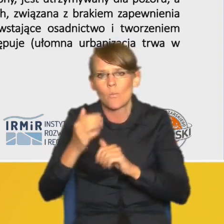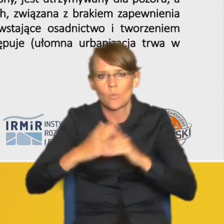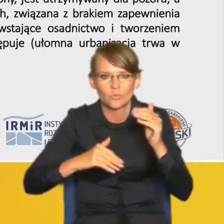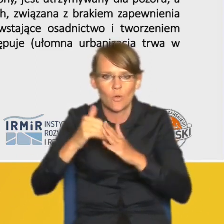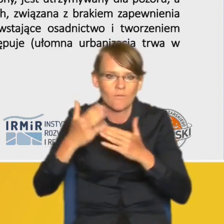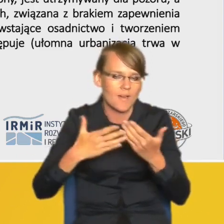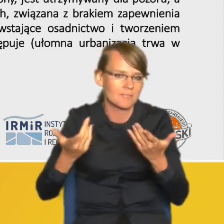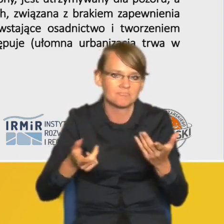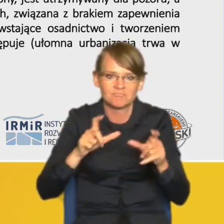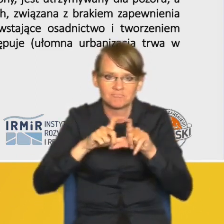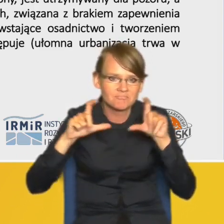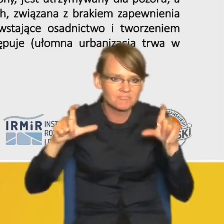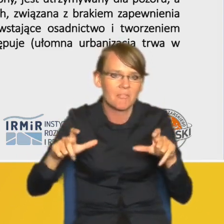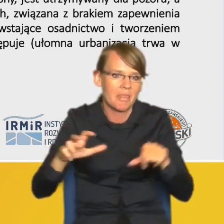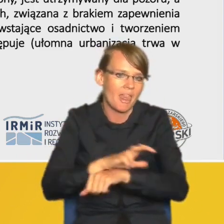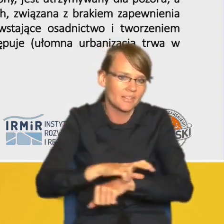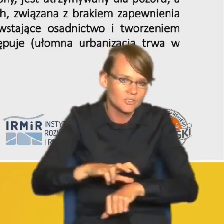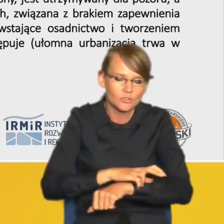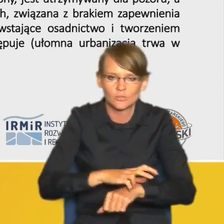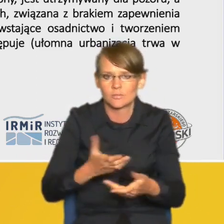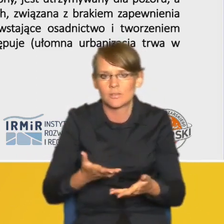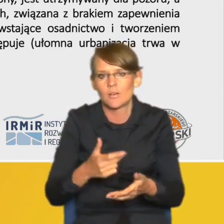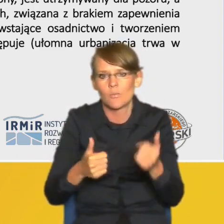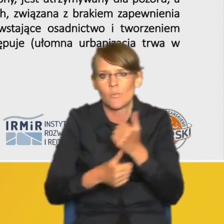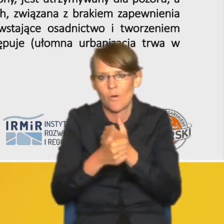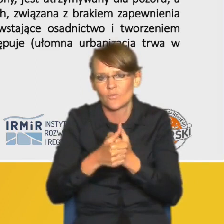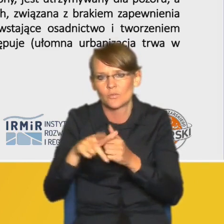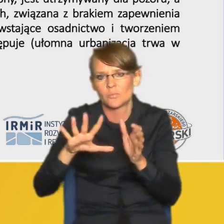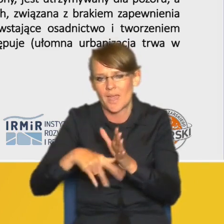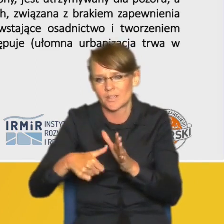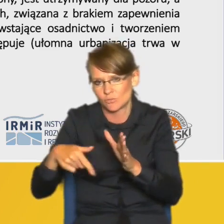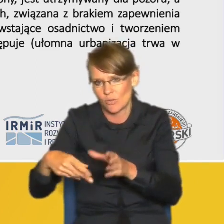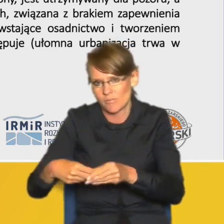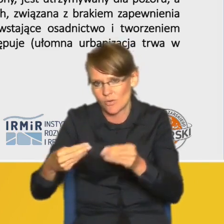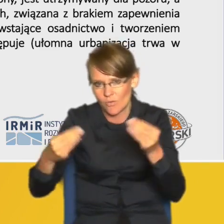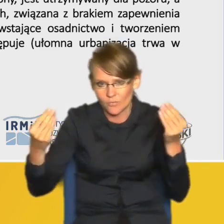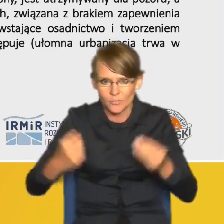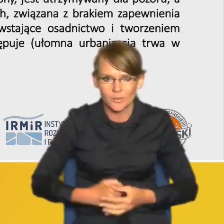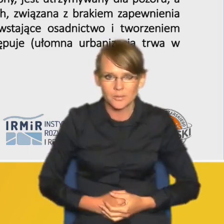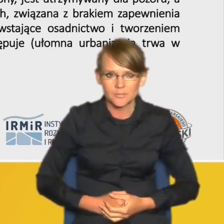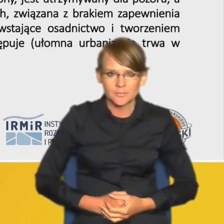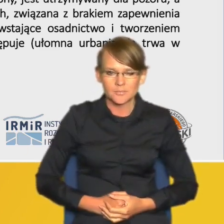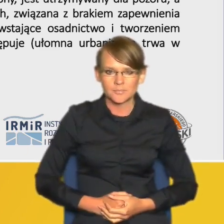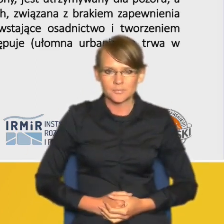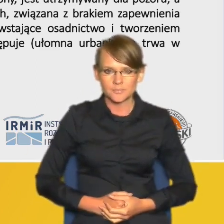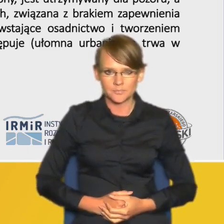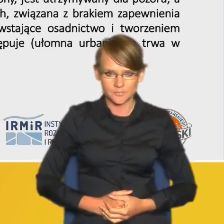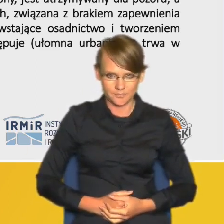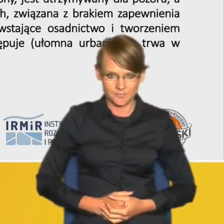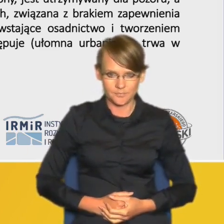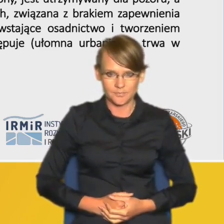technicznej w związku z procesami urbanizacyjnymi i właściwie panuje takie